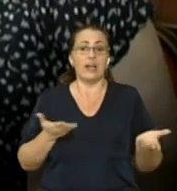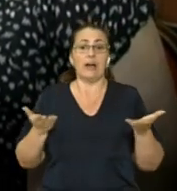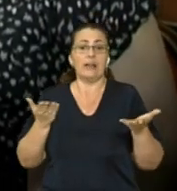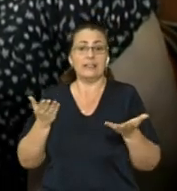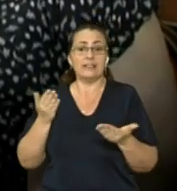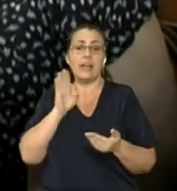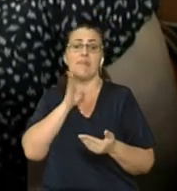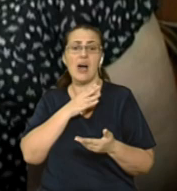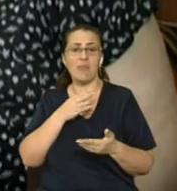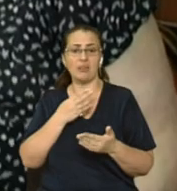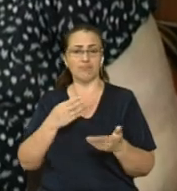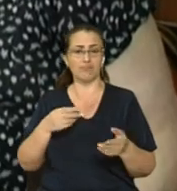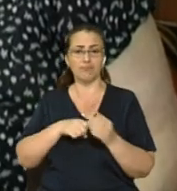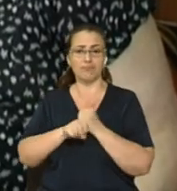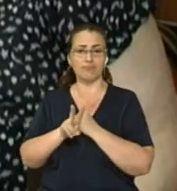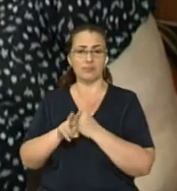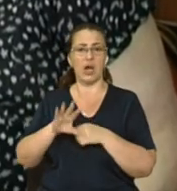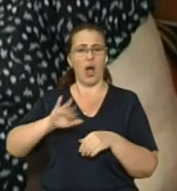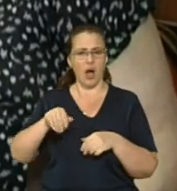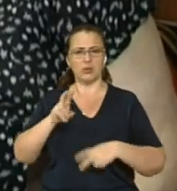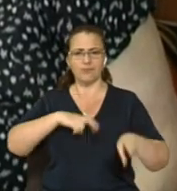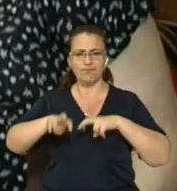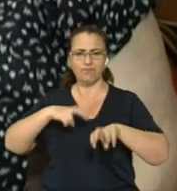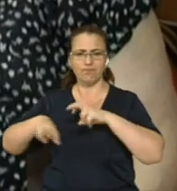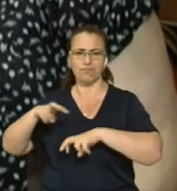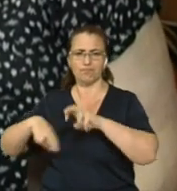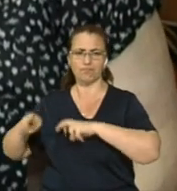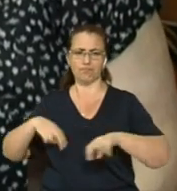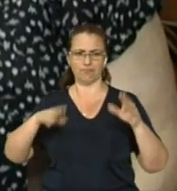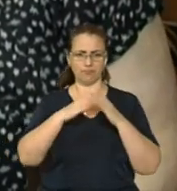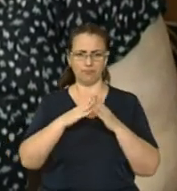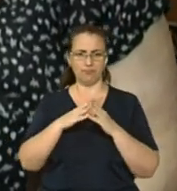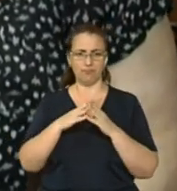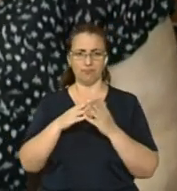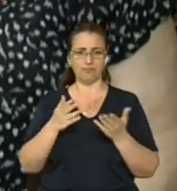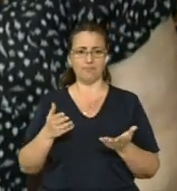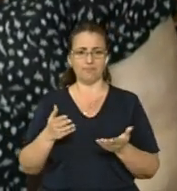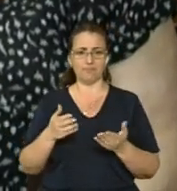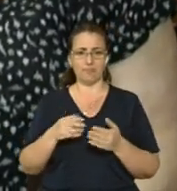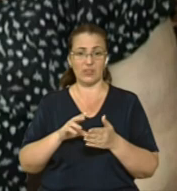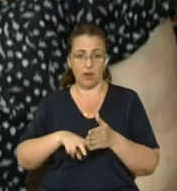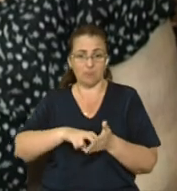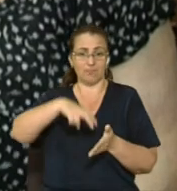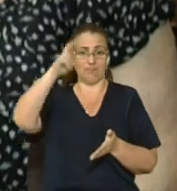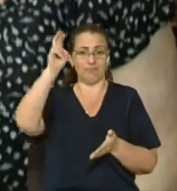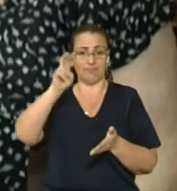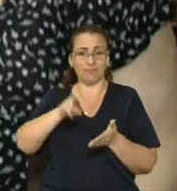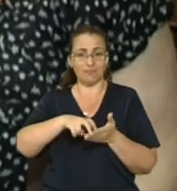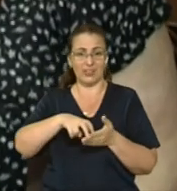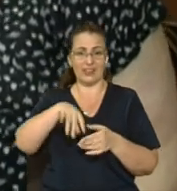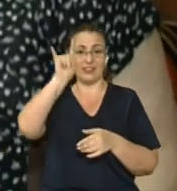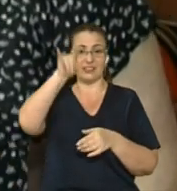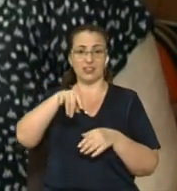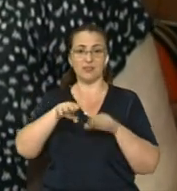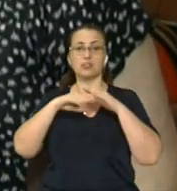мама. А потім починає шукати, по цілій хаті. Отак, як він вистрибнув, він вистрибує ще лапами на підвіконне